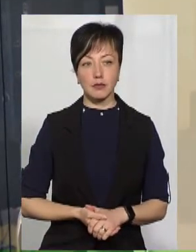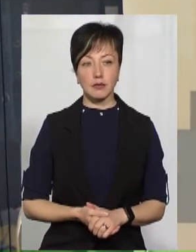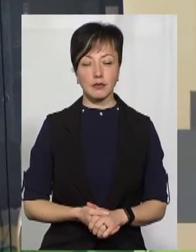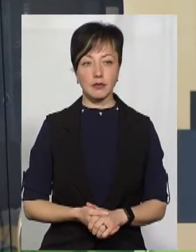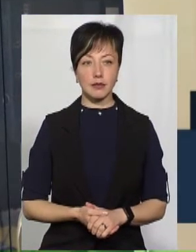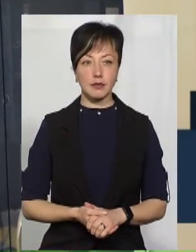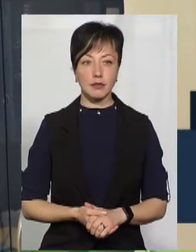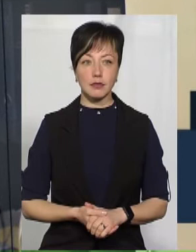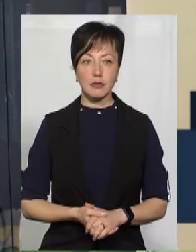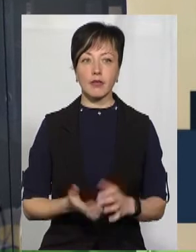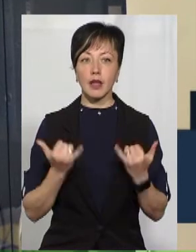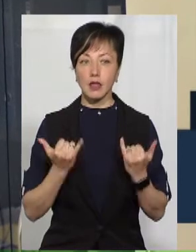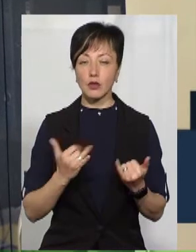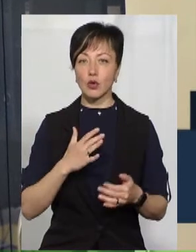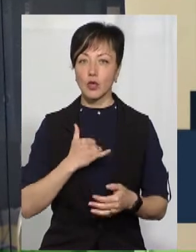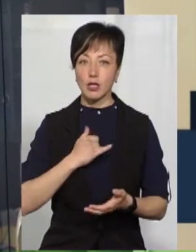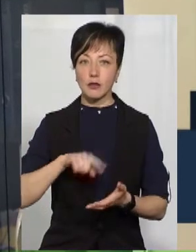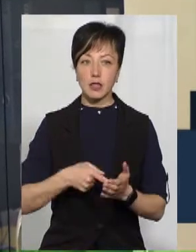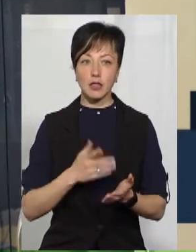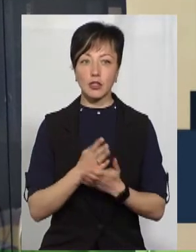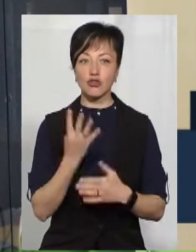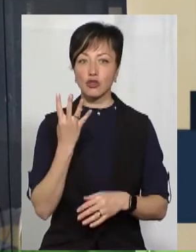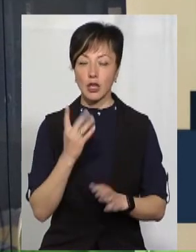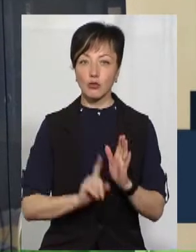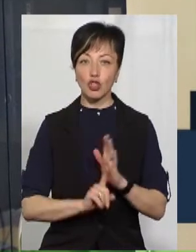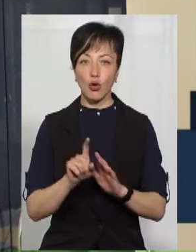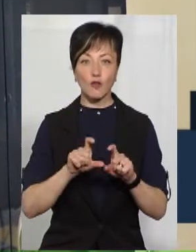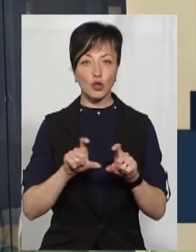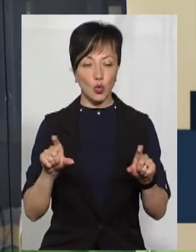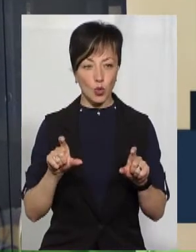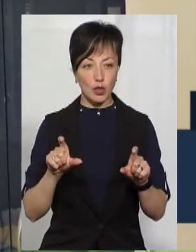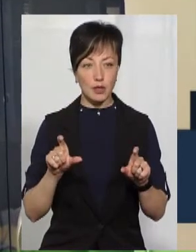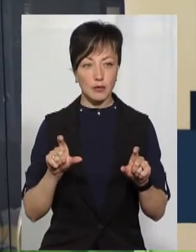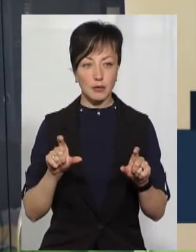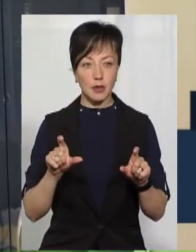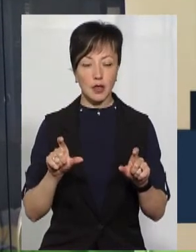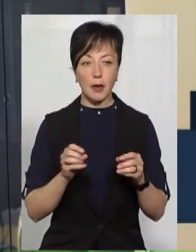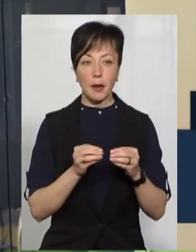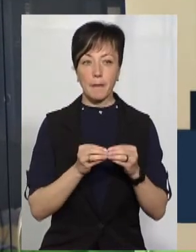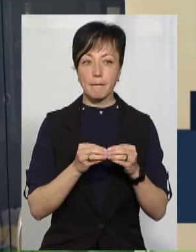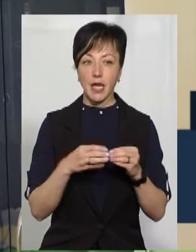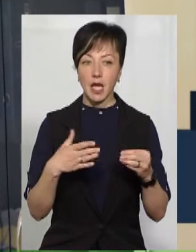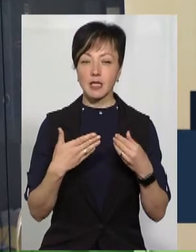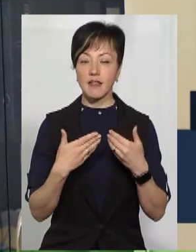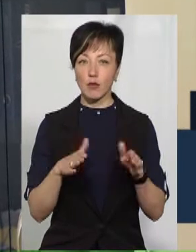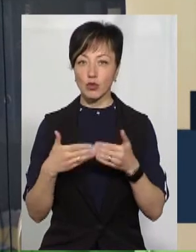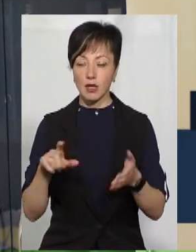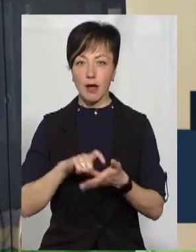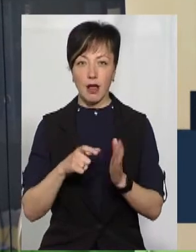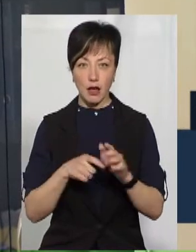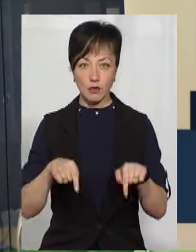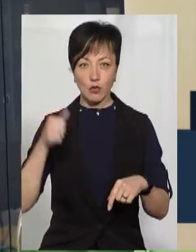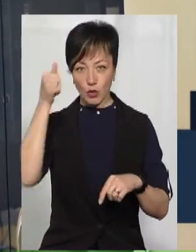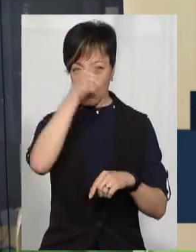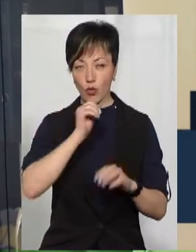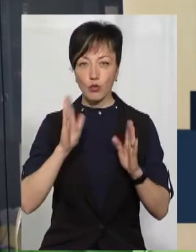Наразі у нашому місті функціонує чотири початкових школи, 15 випускних класів цього року